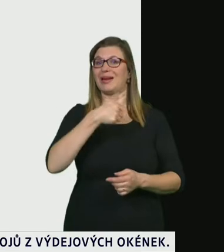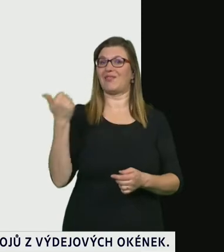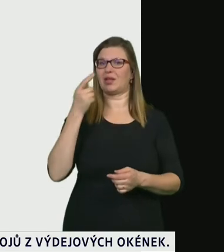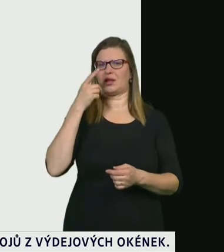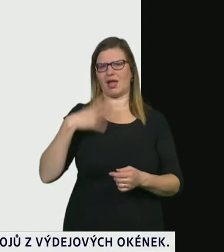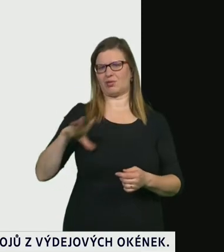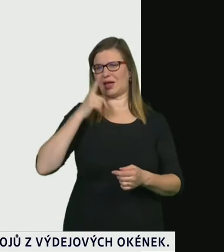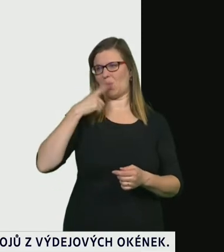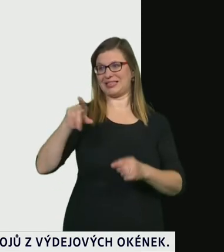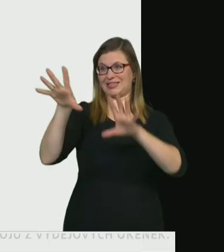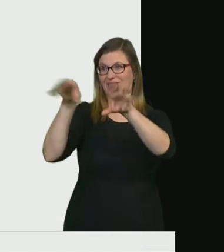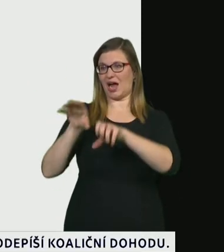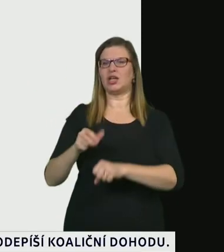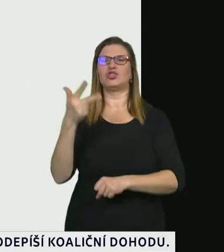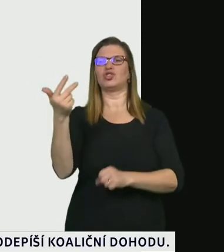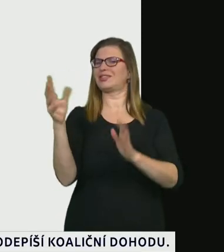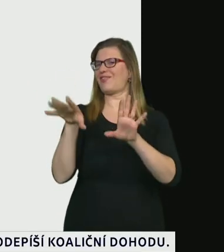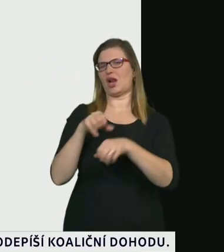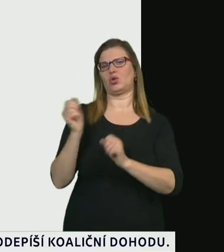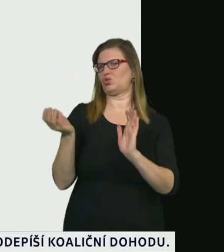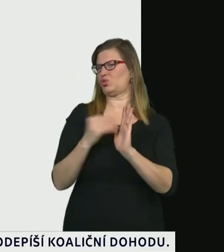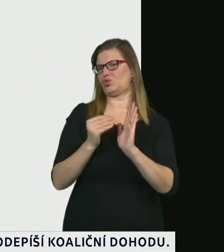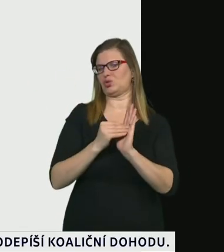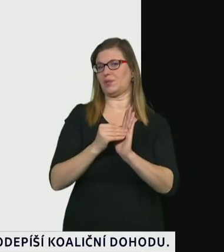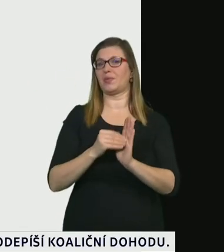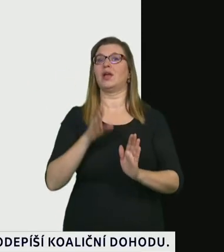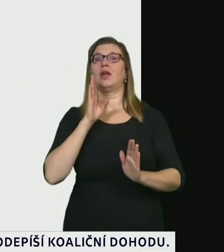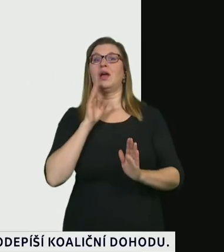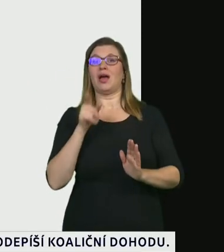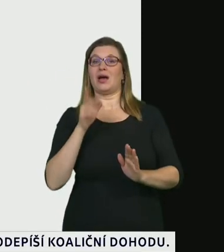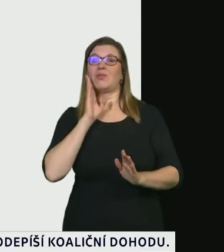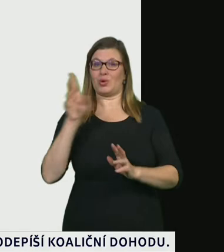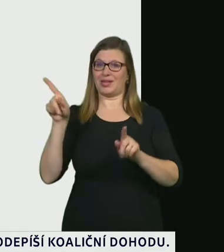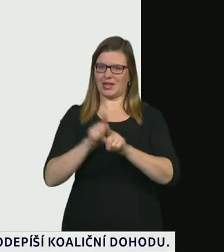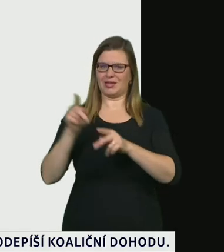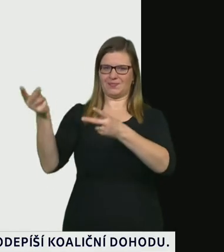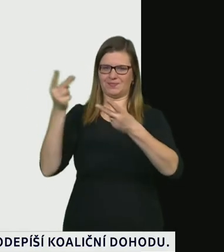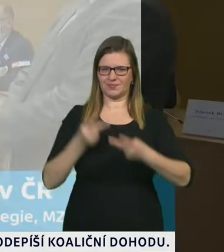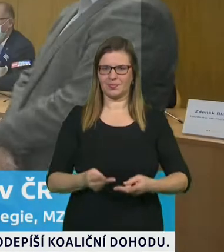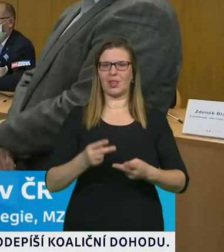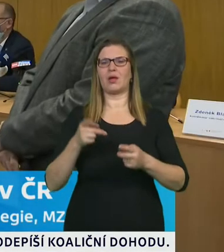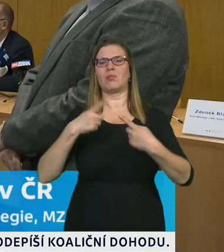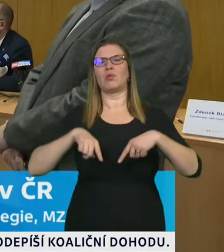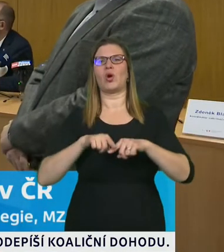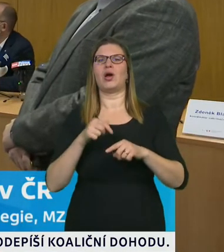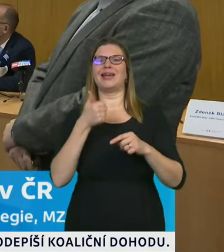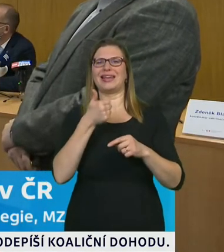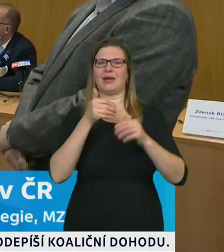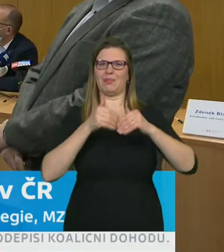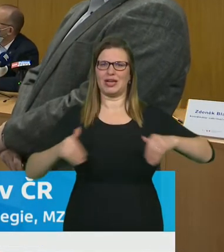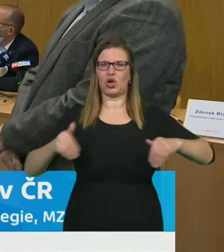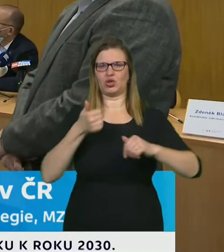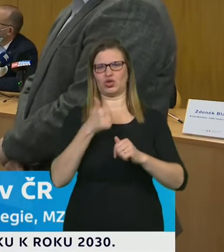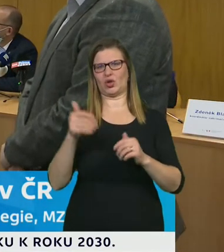vakcíny řádově pro milion 100 000 očkovaných tady